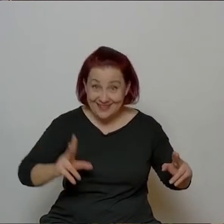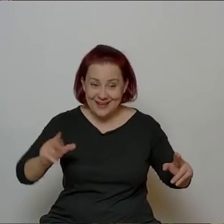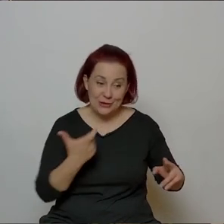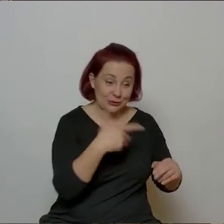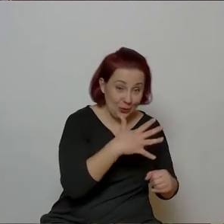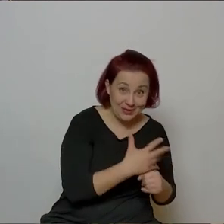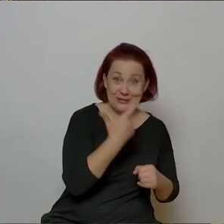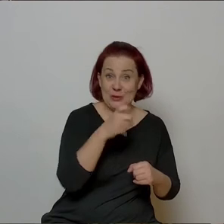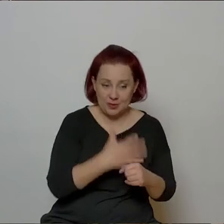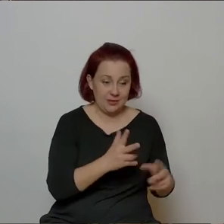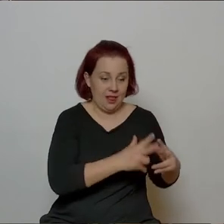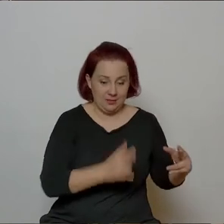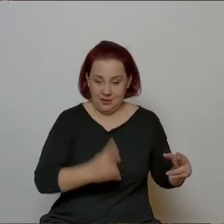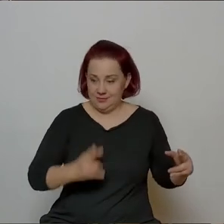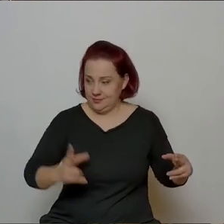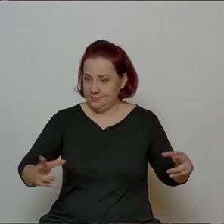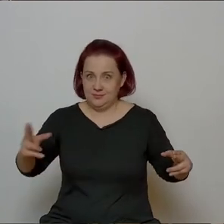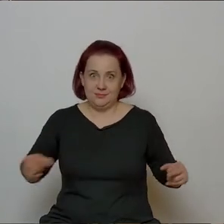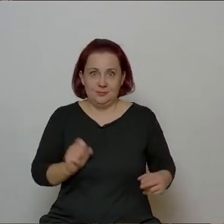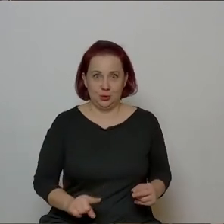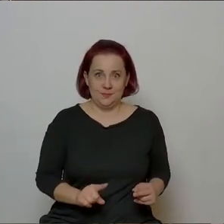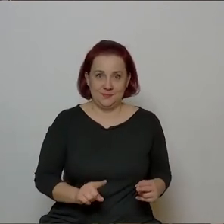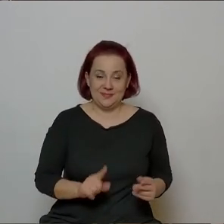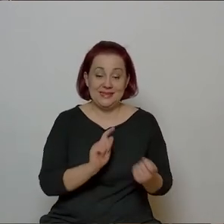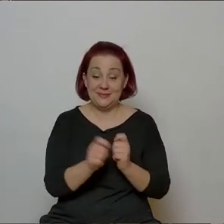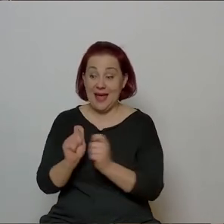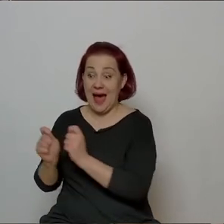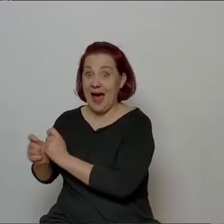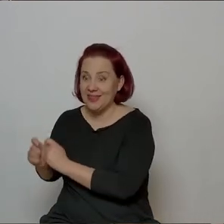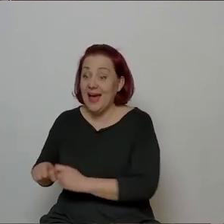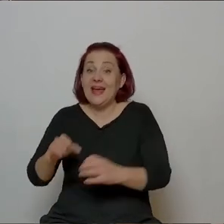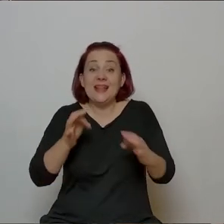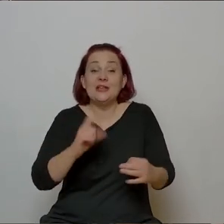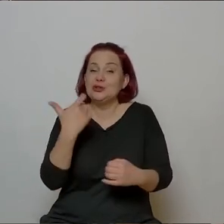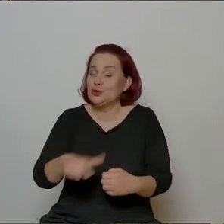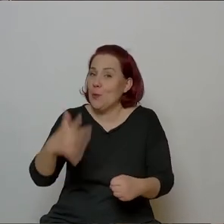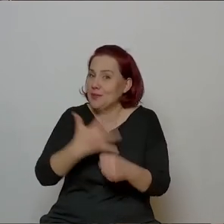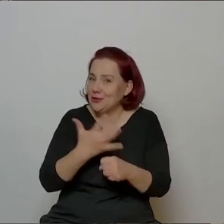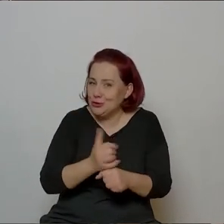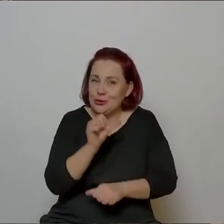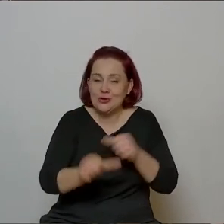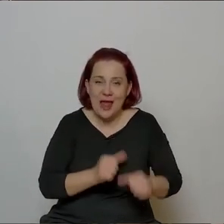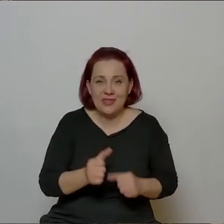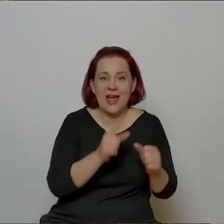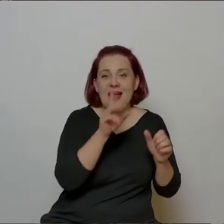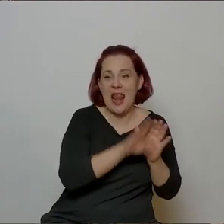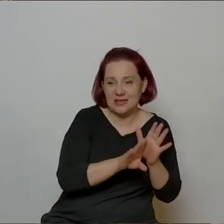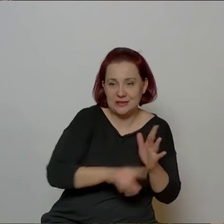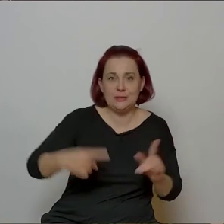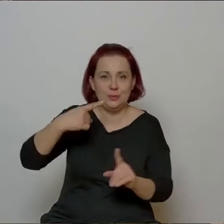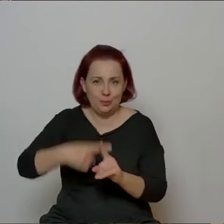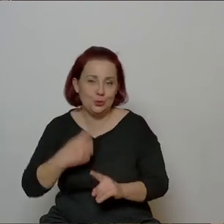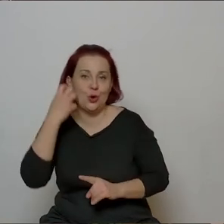jak to jest czasowo i wreszcie jest 150 lat klasycyzm plus romantyzm, sonata,